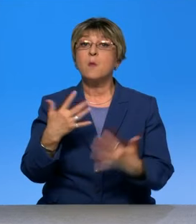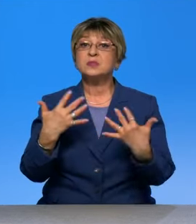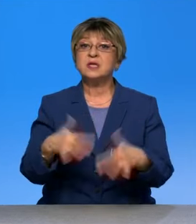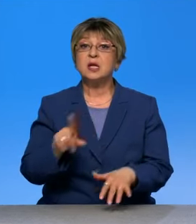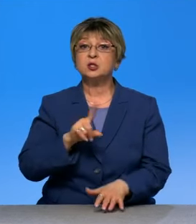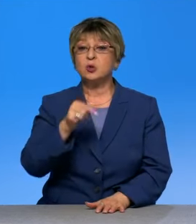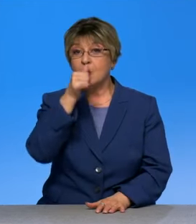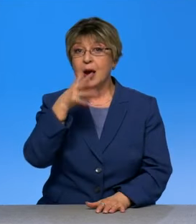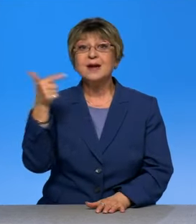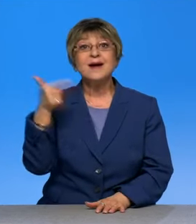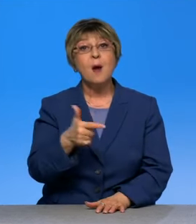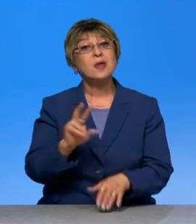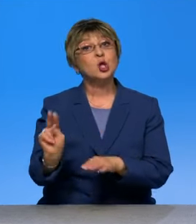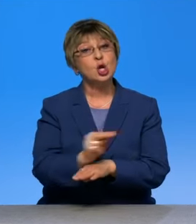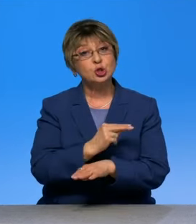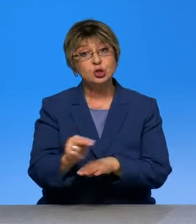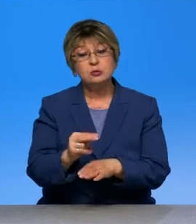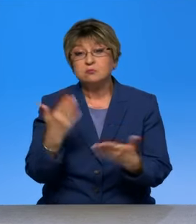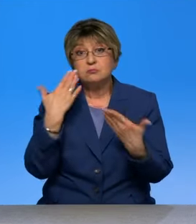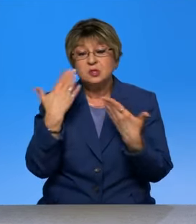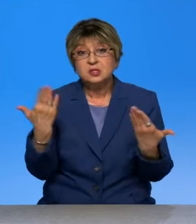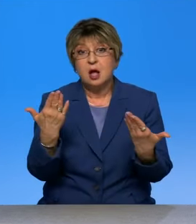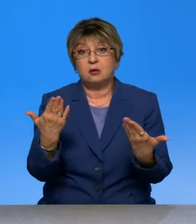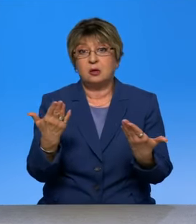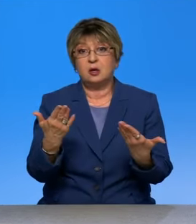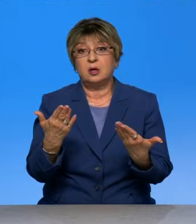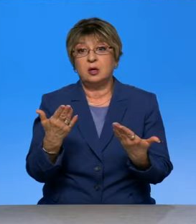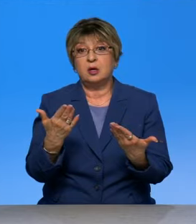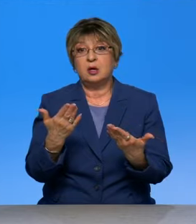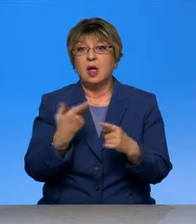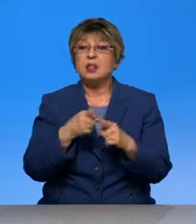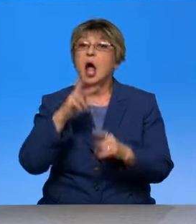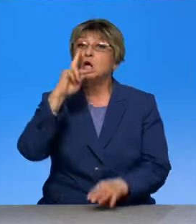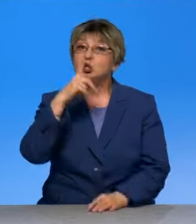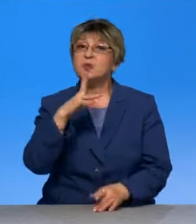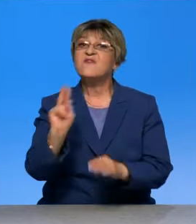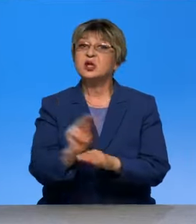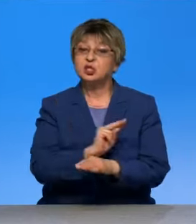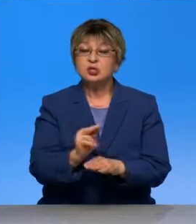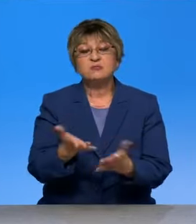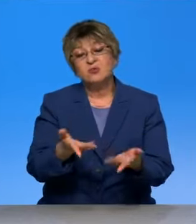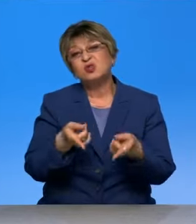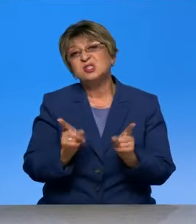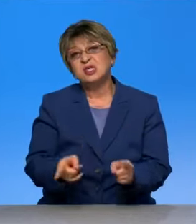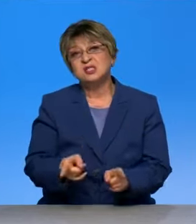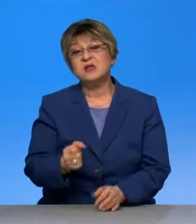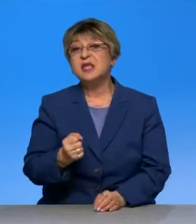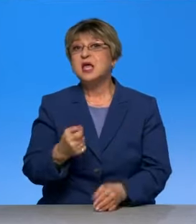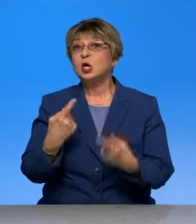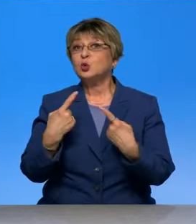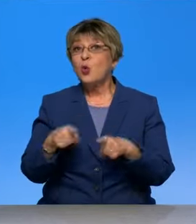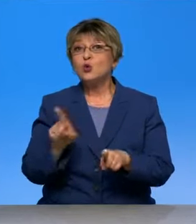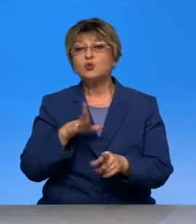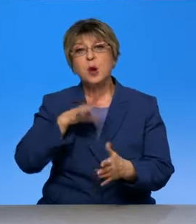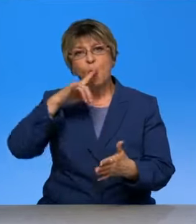могли грамотно лечить, потому что никто не знал за вот это ошибки в лечении. Это естественно. И второе за то, что были